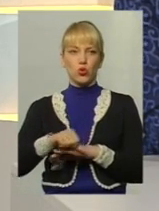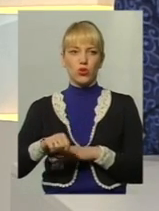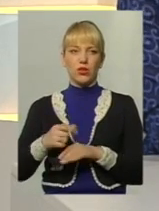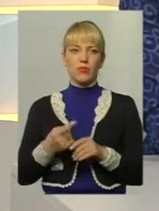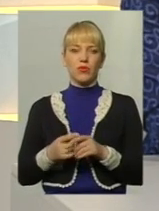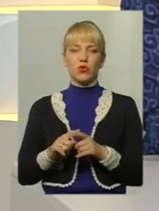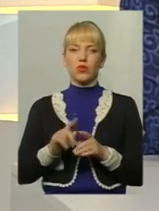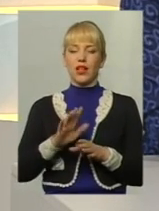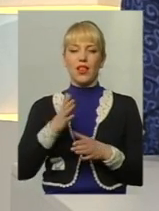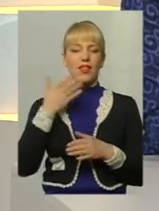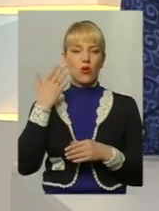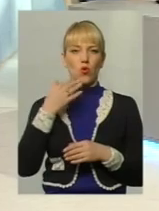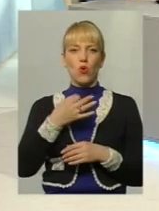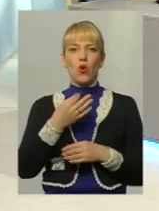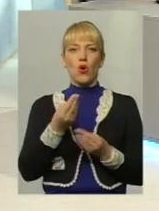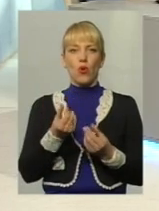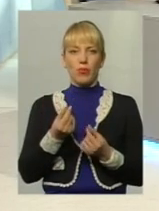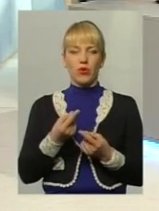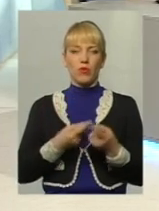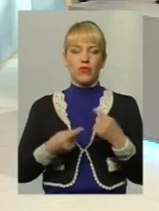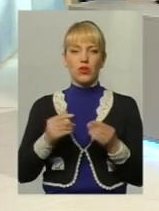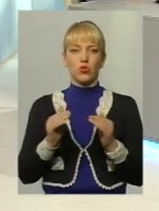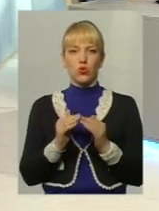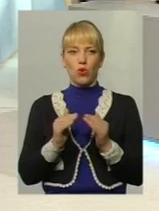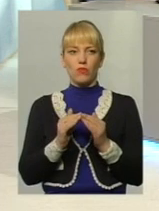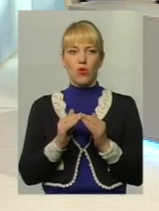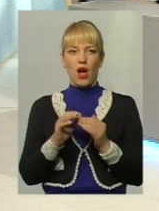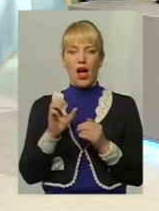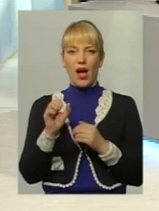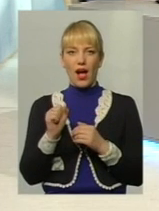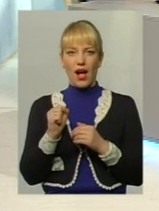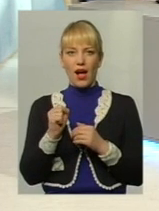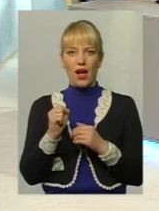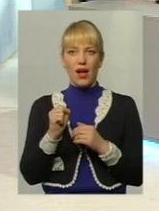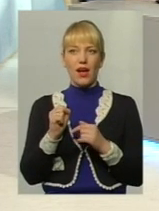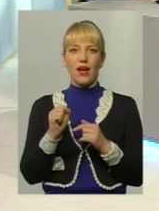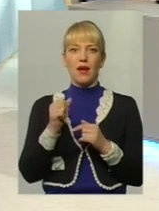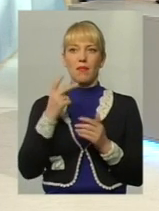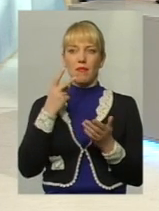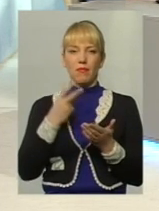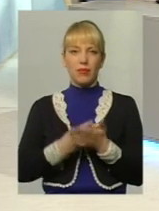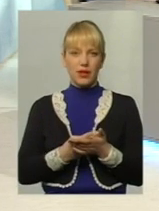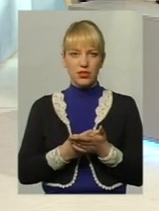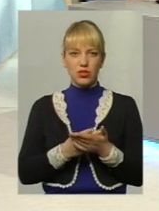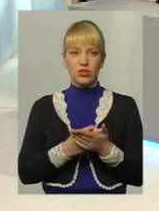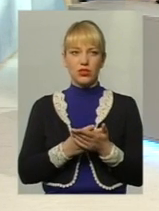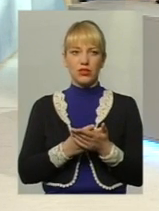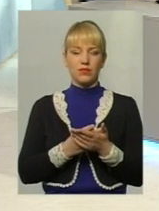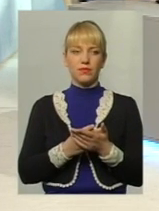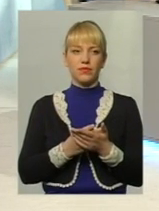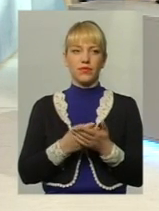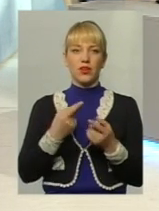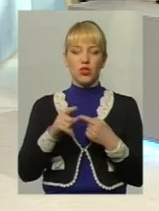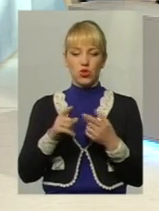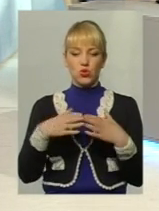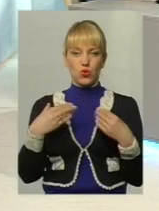ту нелегку копійку повертається додому і застає іншу